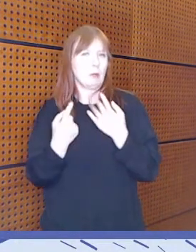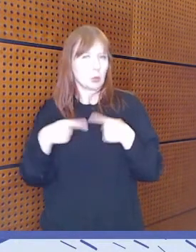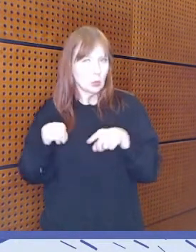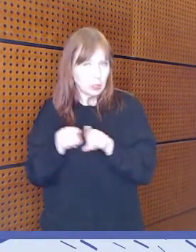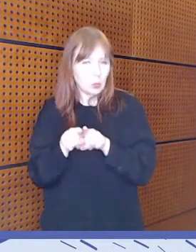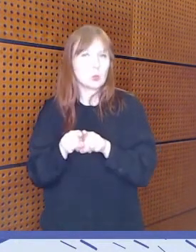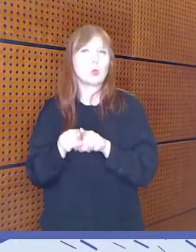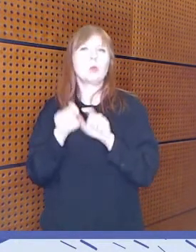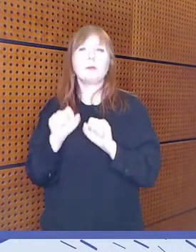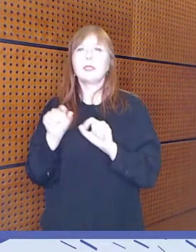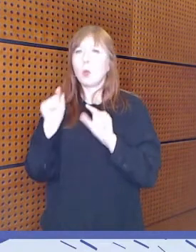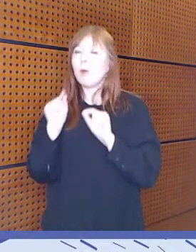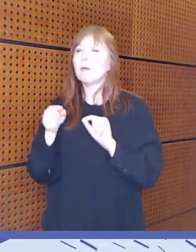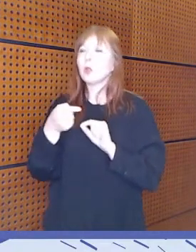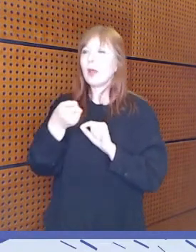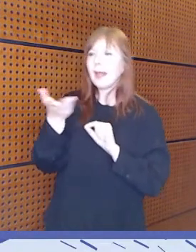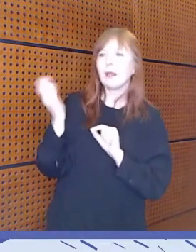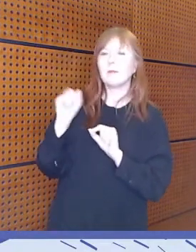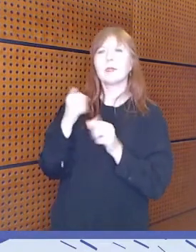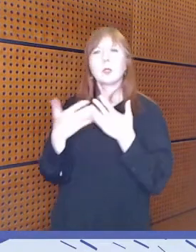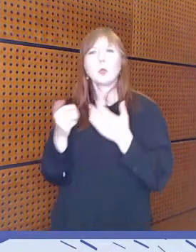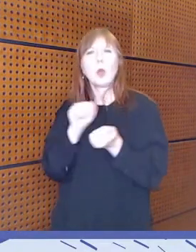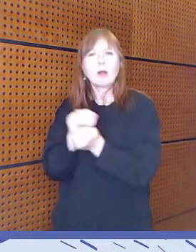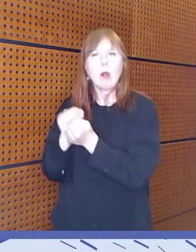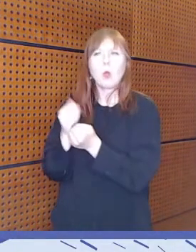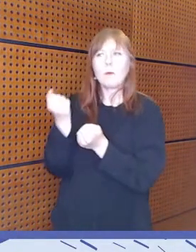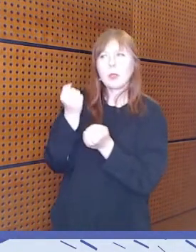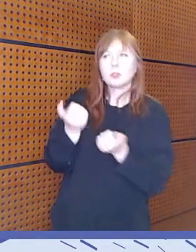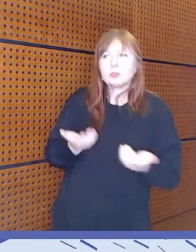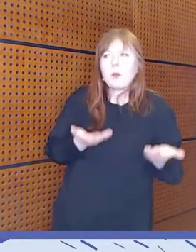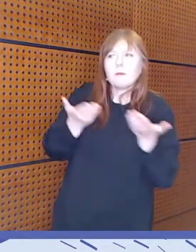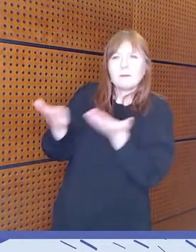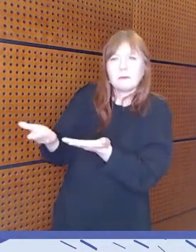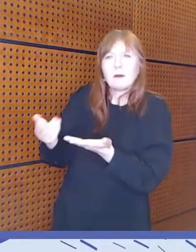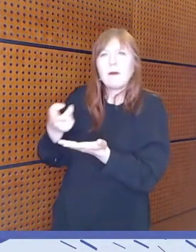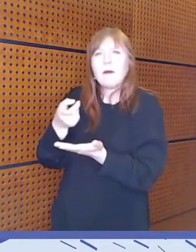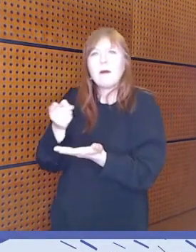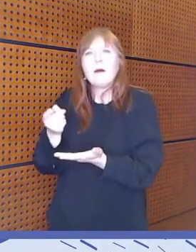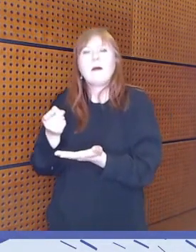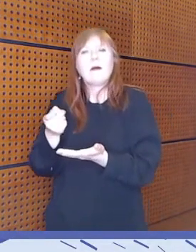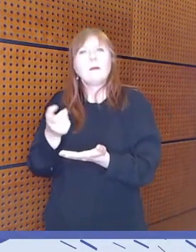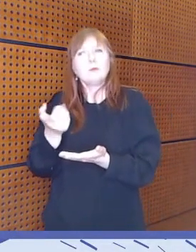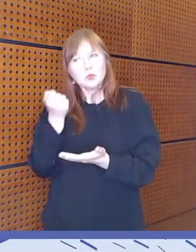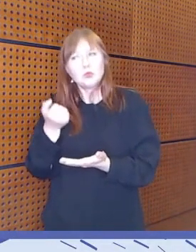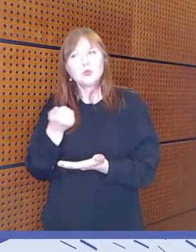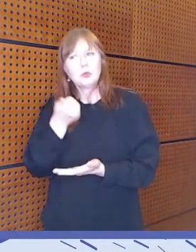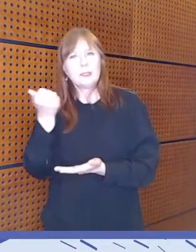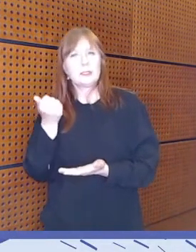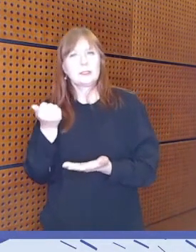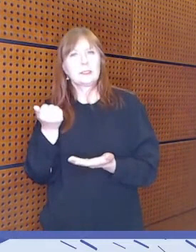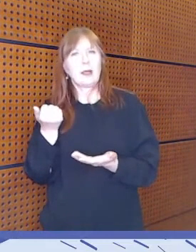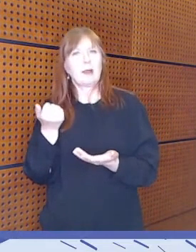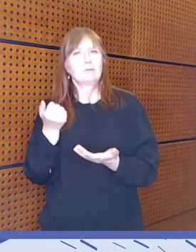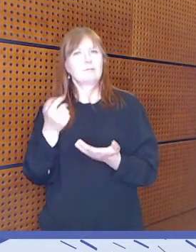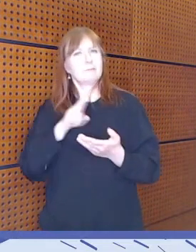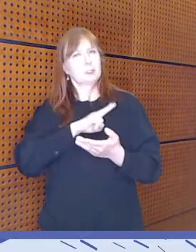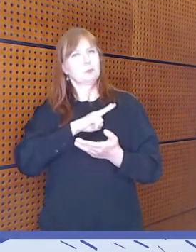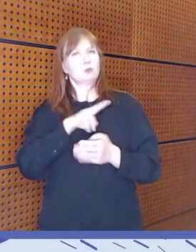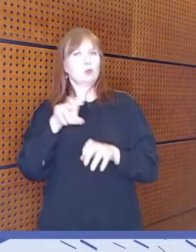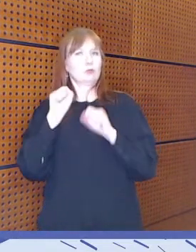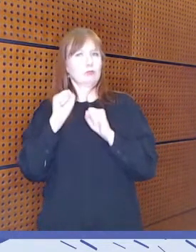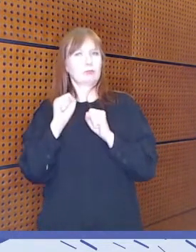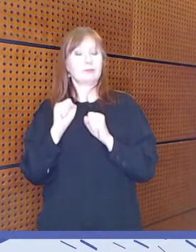pitää antaa ne työkalut ja mahdollisuudet toteuttaa ja ottaa vastuuta itsestään tavallaan siinä vaiheessa. Niin jos puhutaan